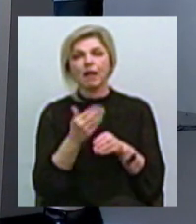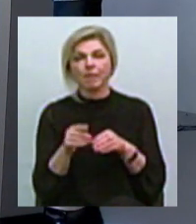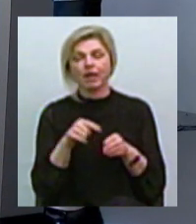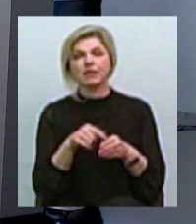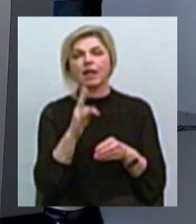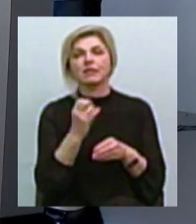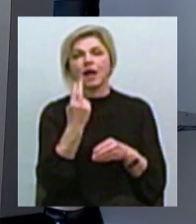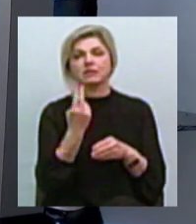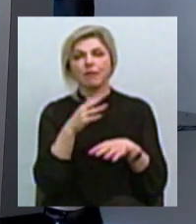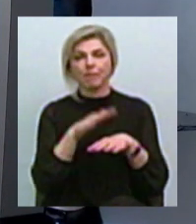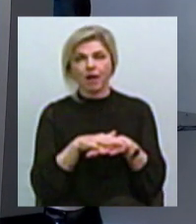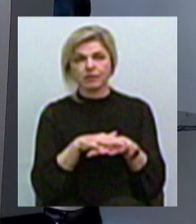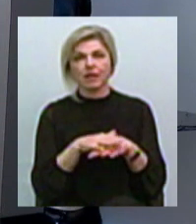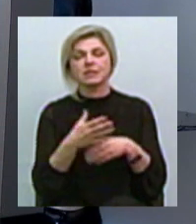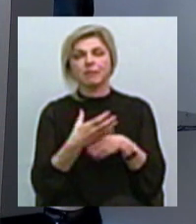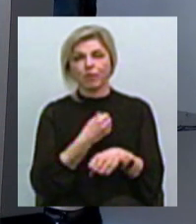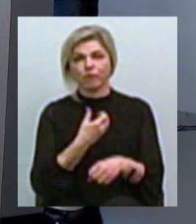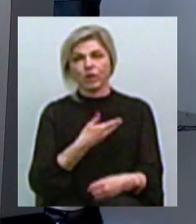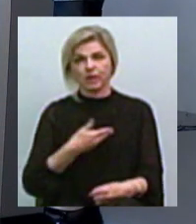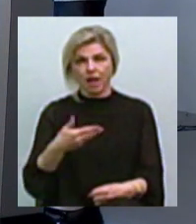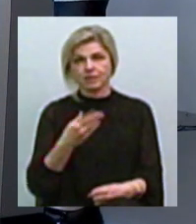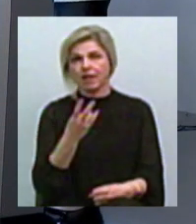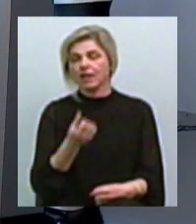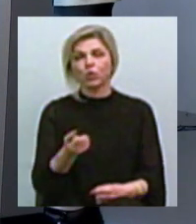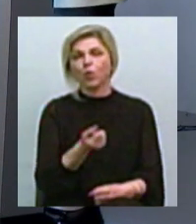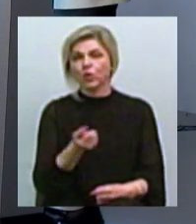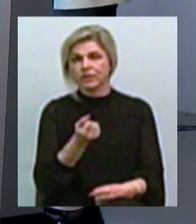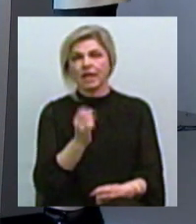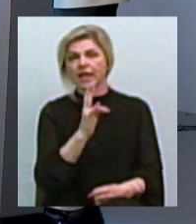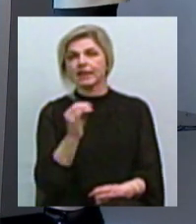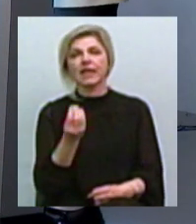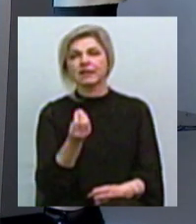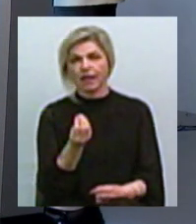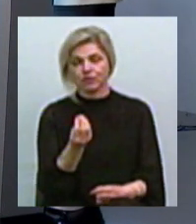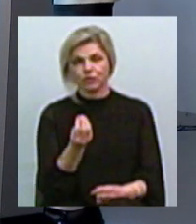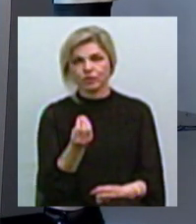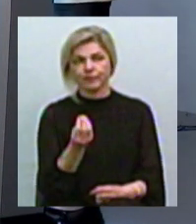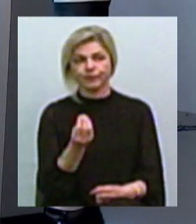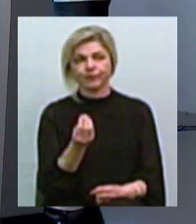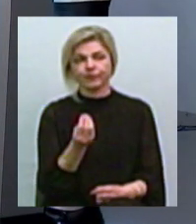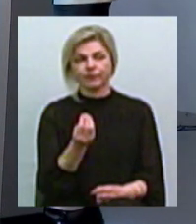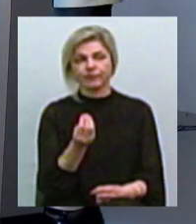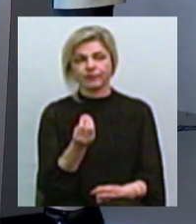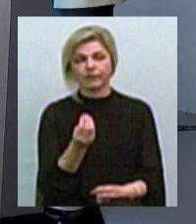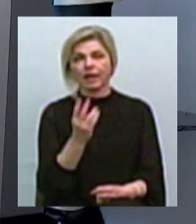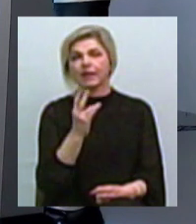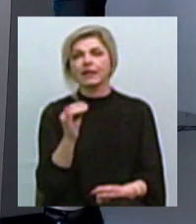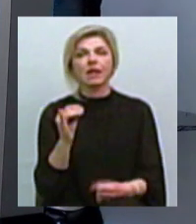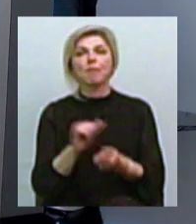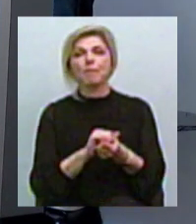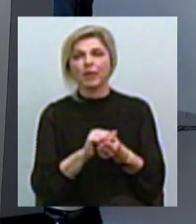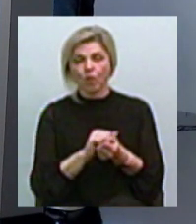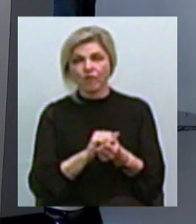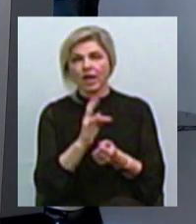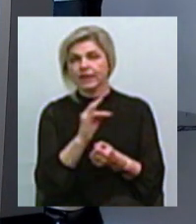яким Національний банк спонукає нас Не носити з собою ні грошові, вибачте, ні паперові, ні